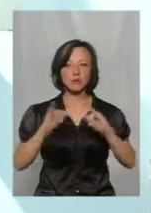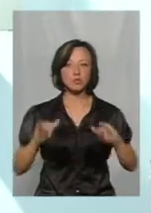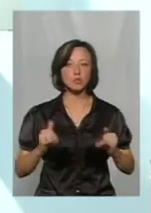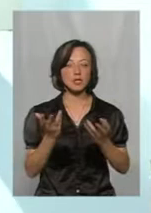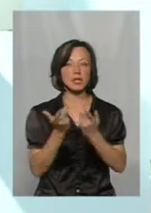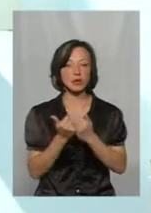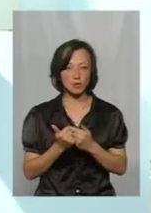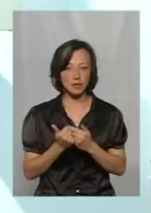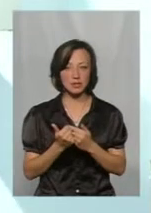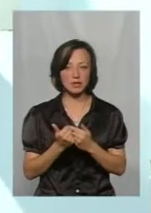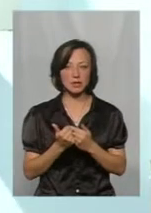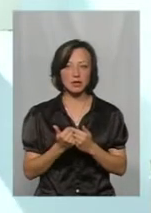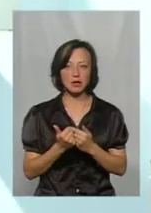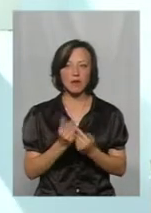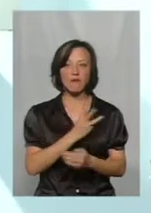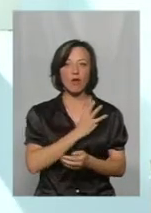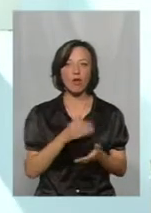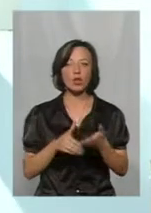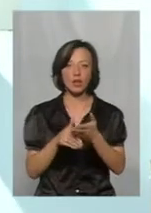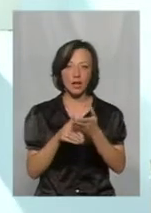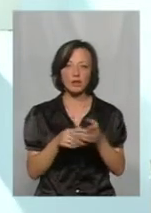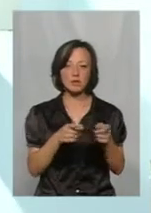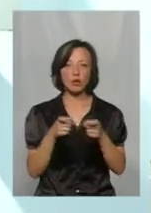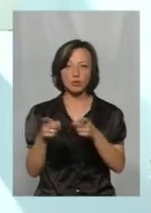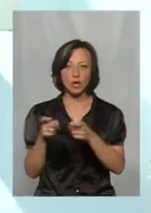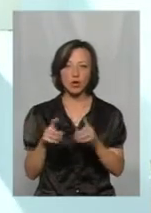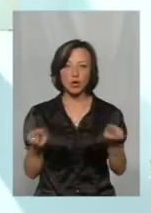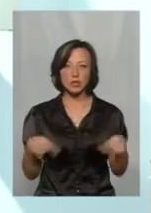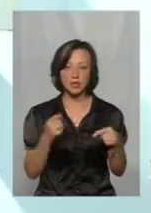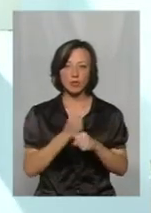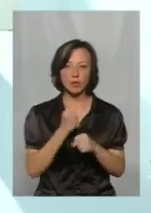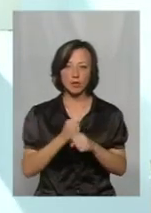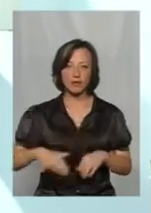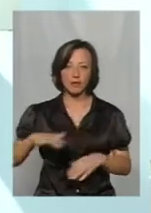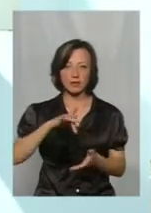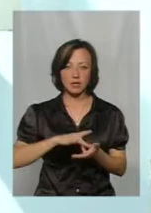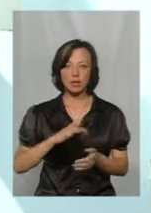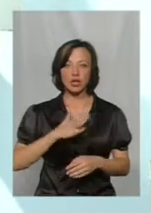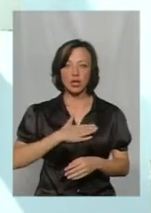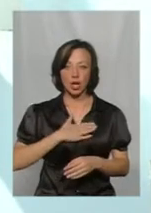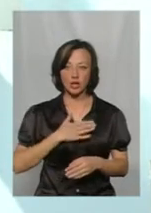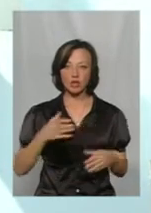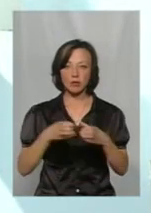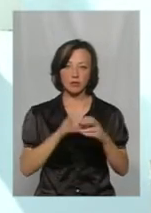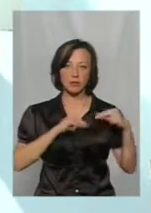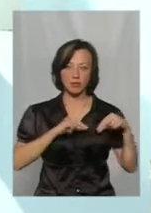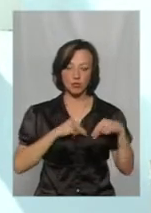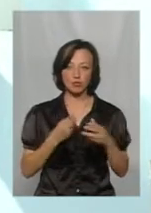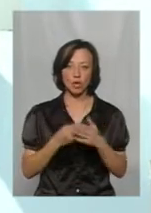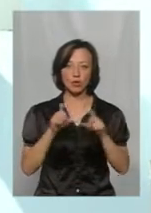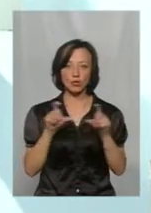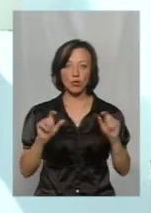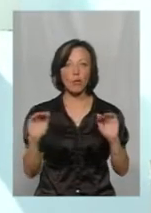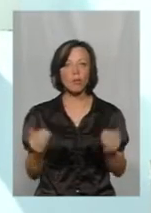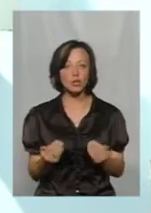кількості. саме волонтерів, яких ми залювчаємо для організації роботи в терцентру. Тому що наша штатна чисельність, бюджетно встановлена,